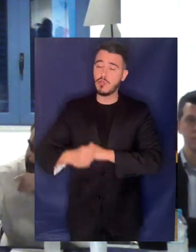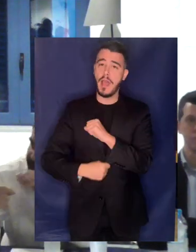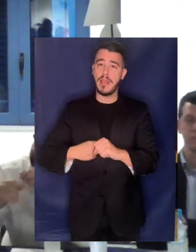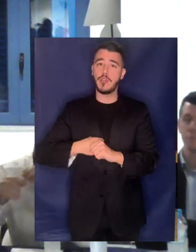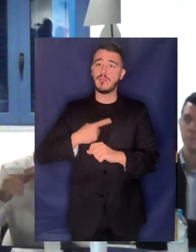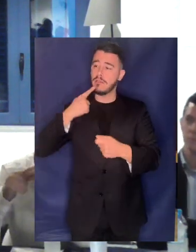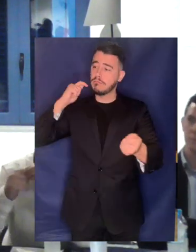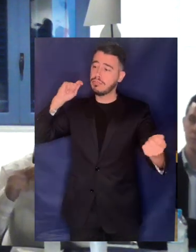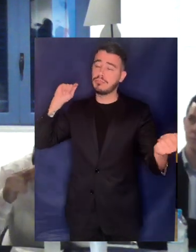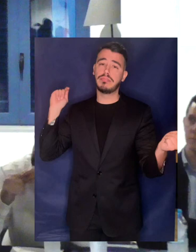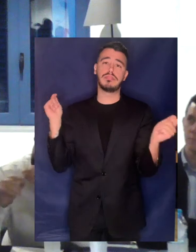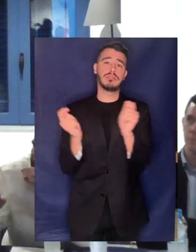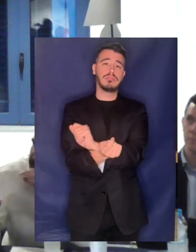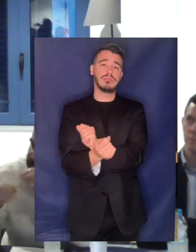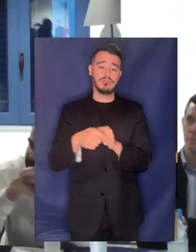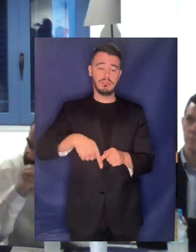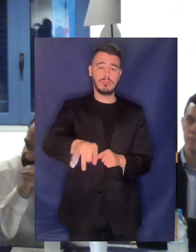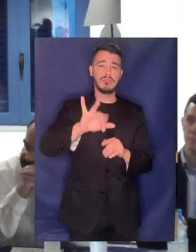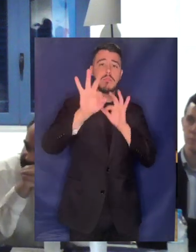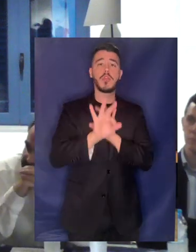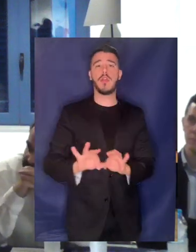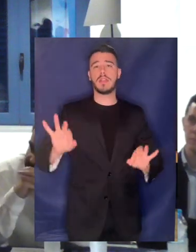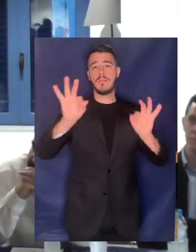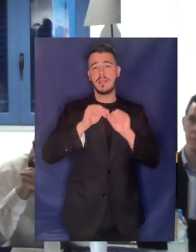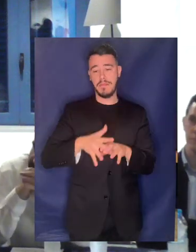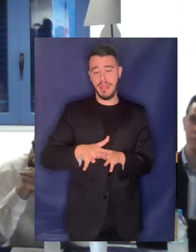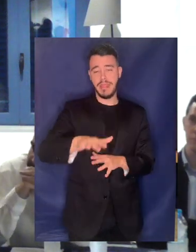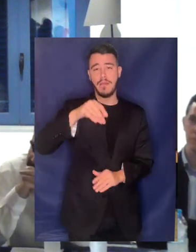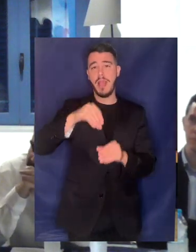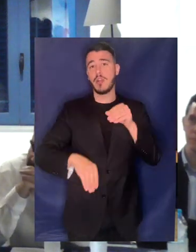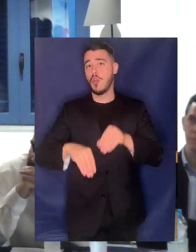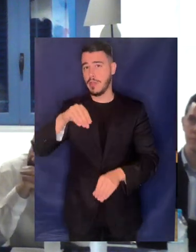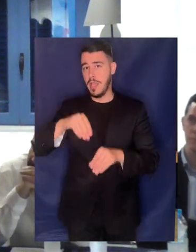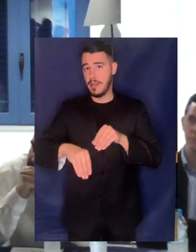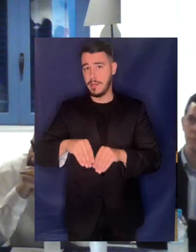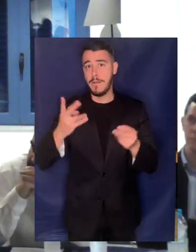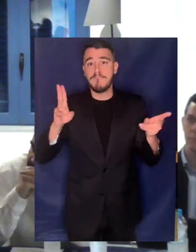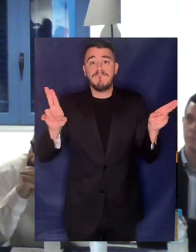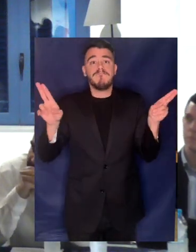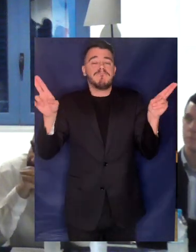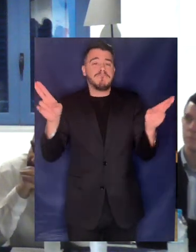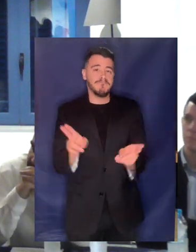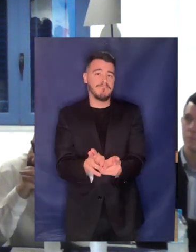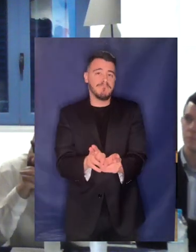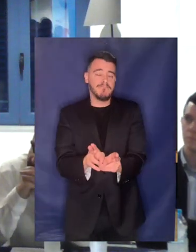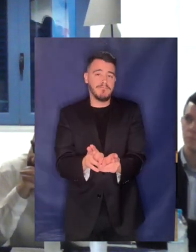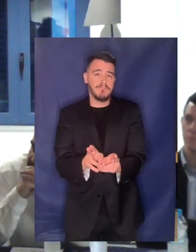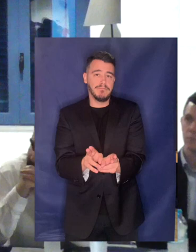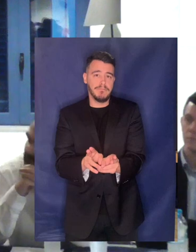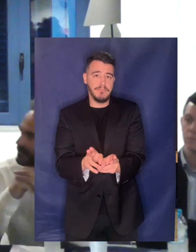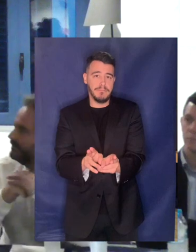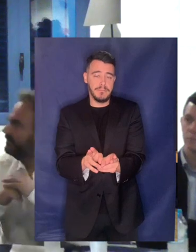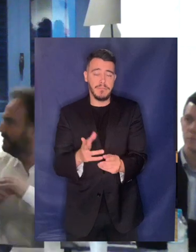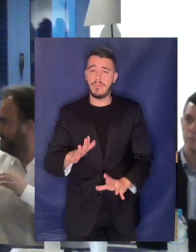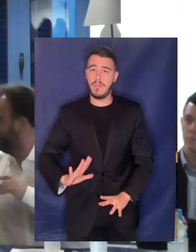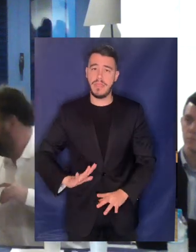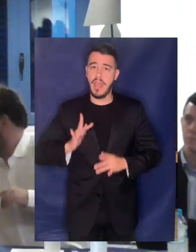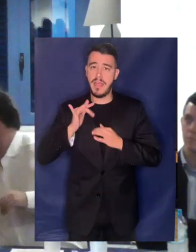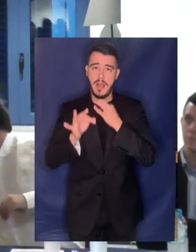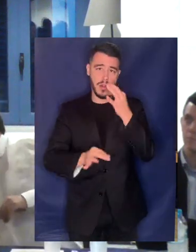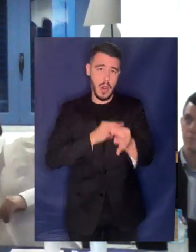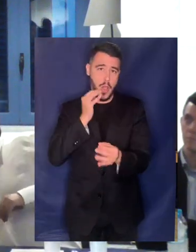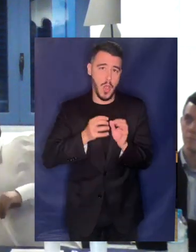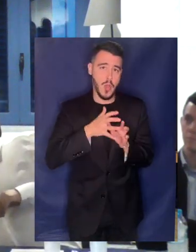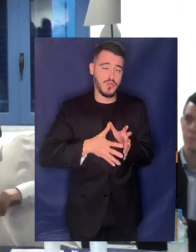μεγάλη μάχη των εθνικών εκλογών. Από εκεί και πέρα, δύο κουβέντες για να μην αναλώσω εδώ το χρόνο